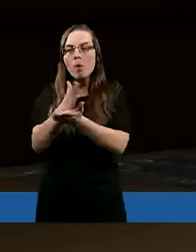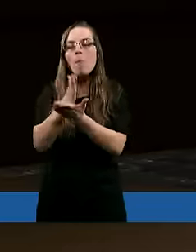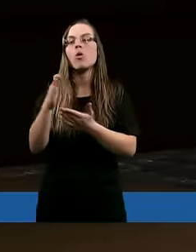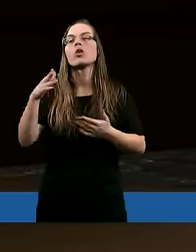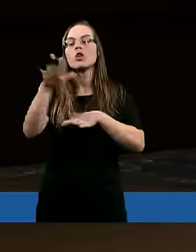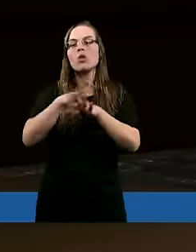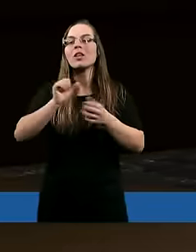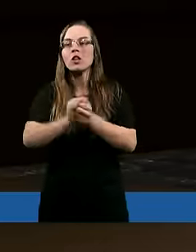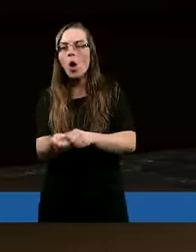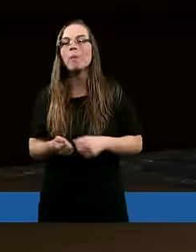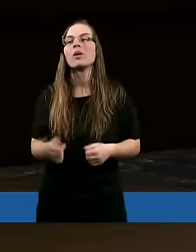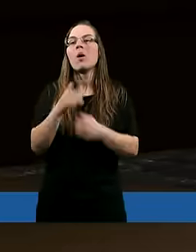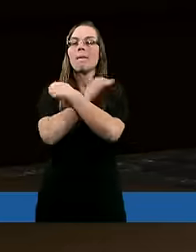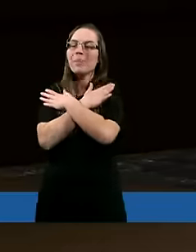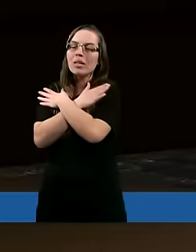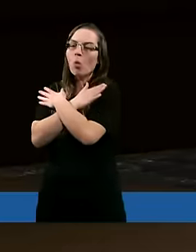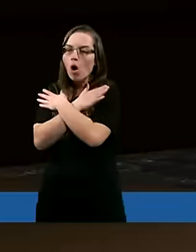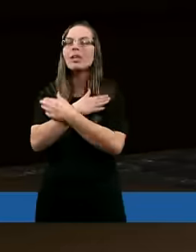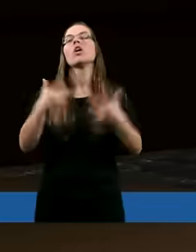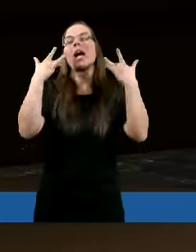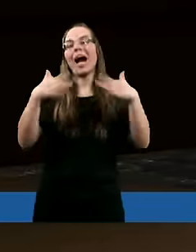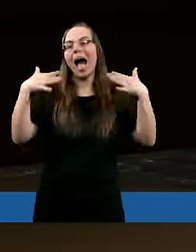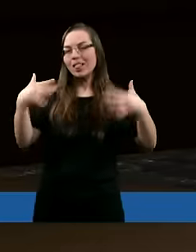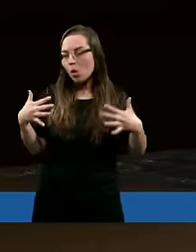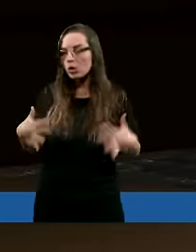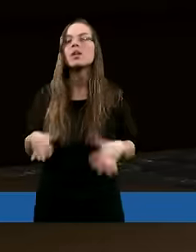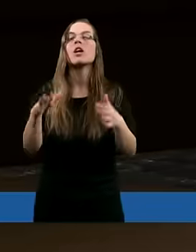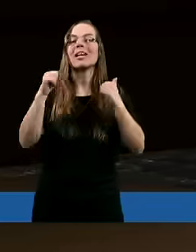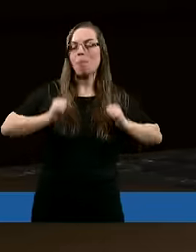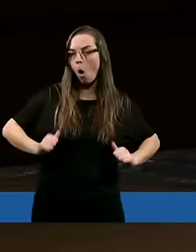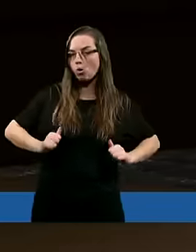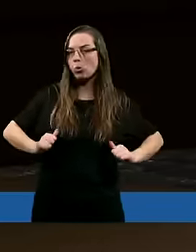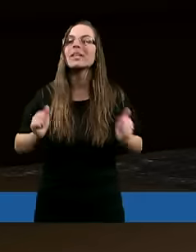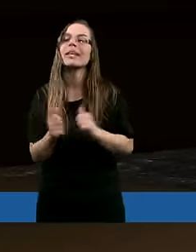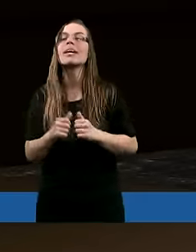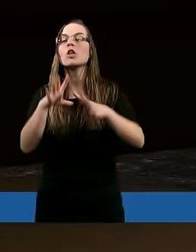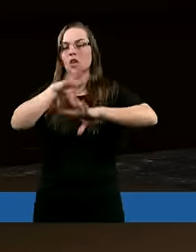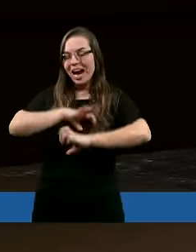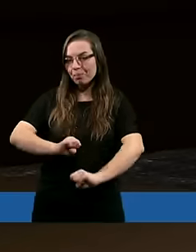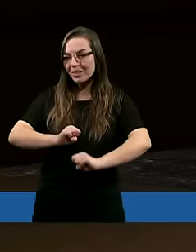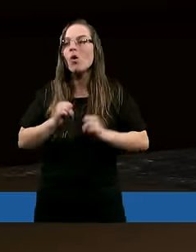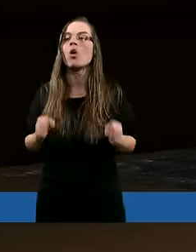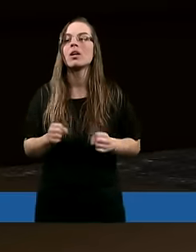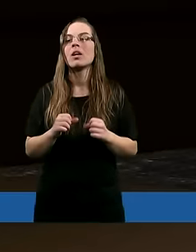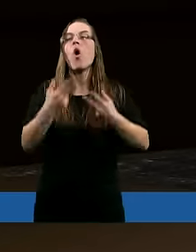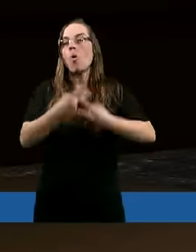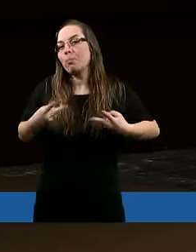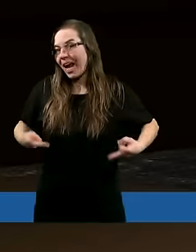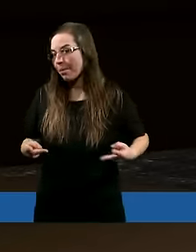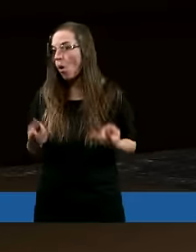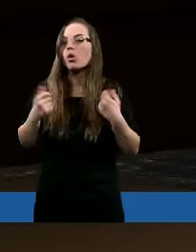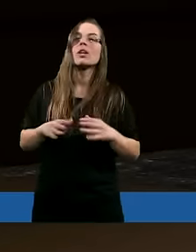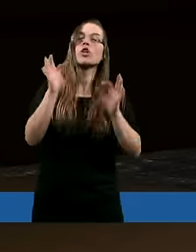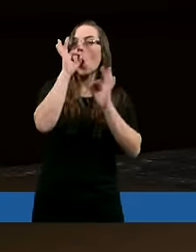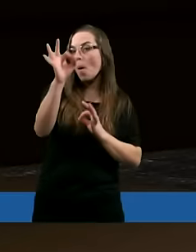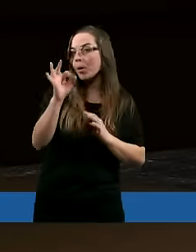zaś Ducha są miłość, radość, pokój, cierpliwość, uprzejmość,